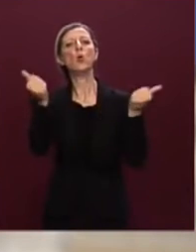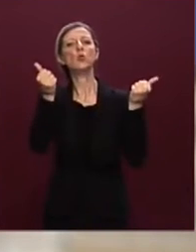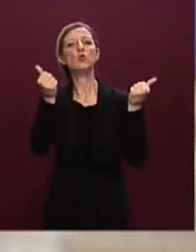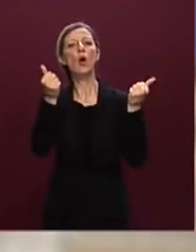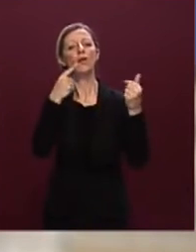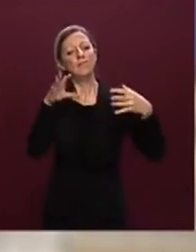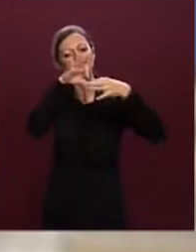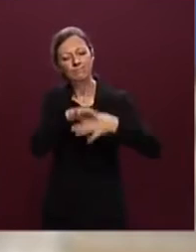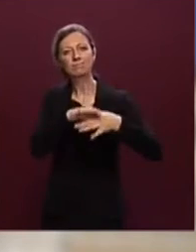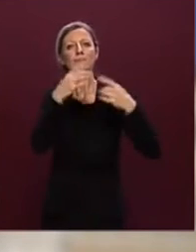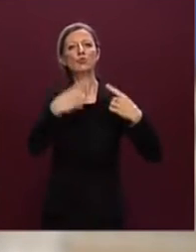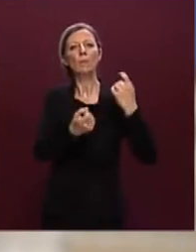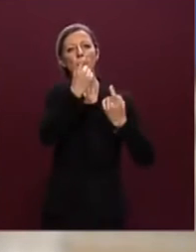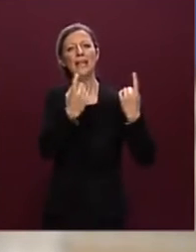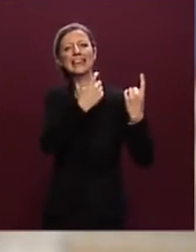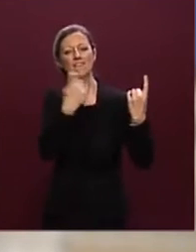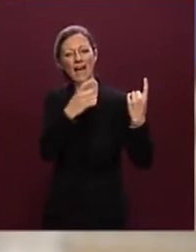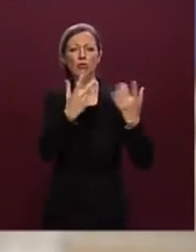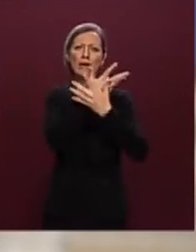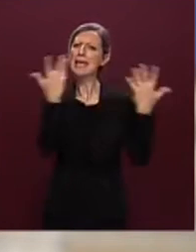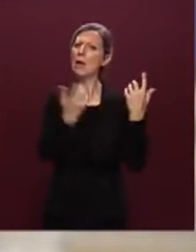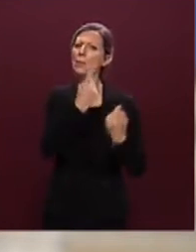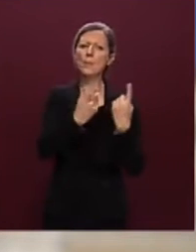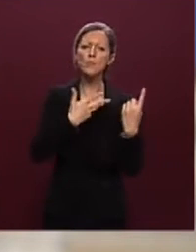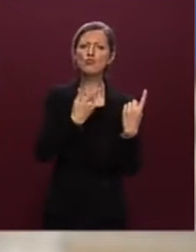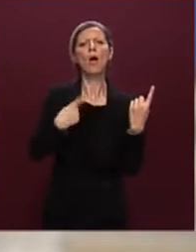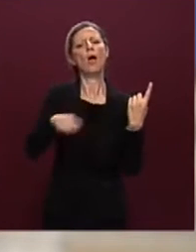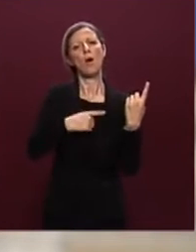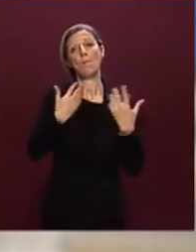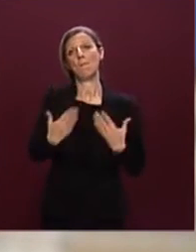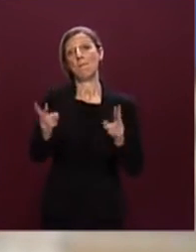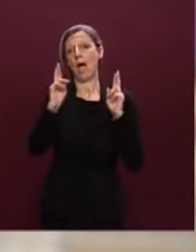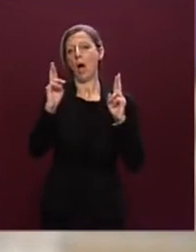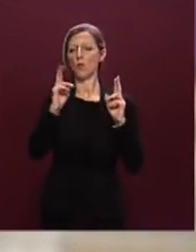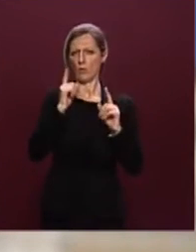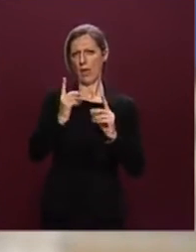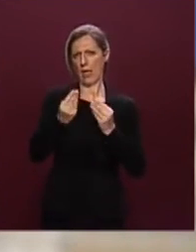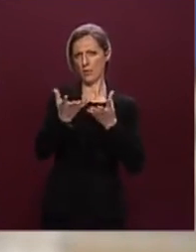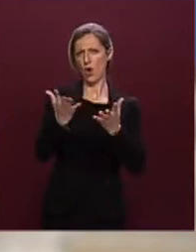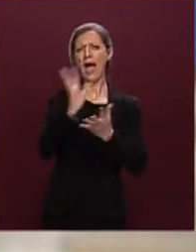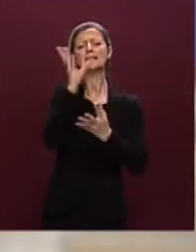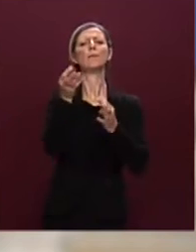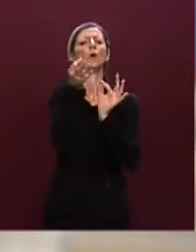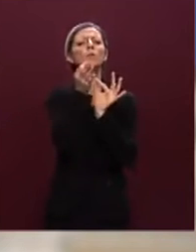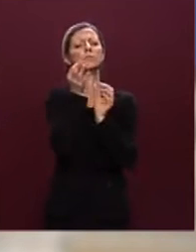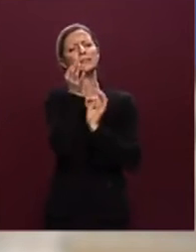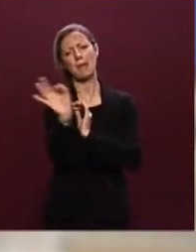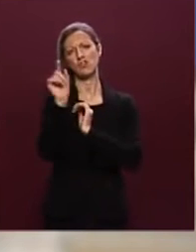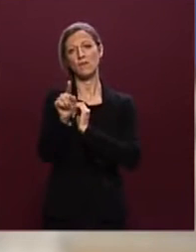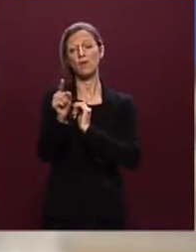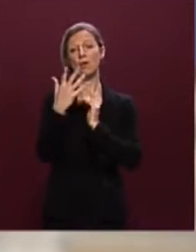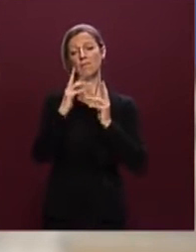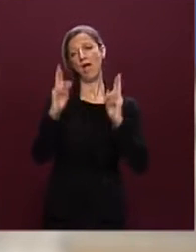criticità che emergono in modo molto chiaro e sulle quali, mi auguro e farò degli esempi specifici, non si apra